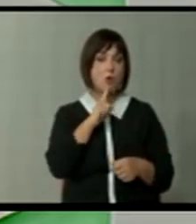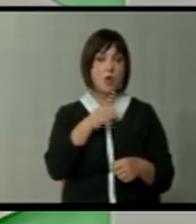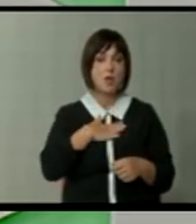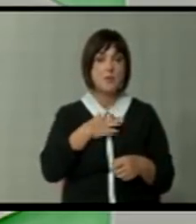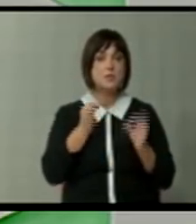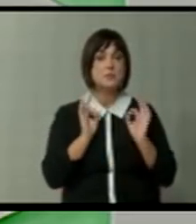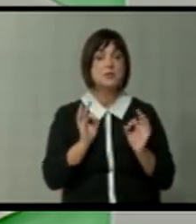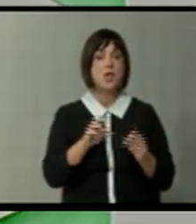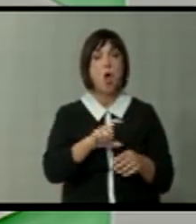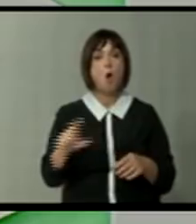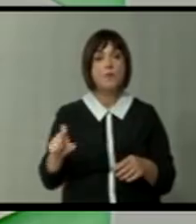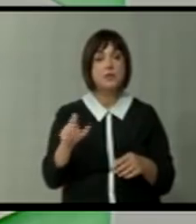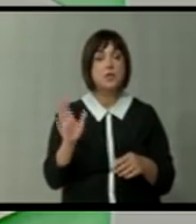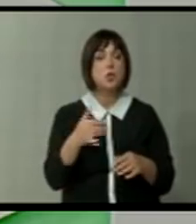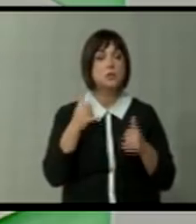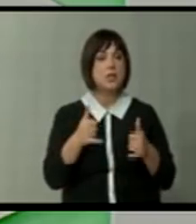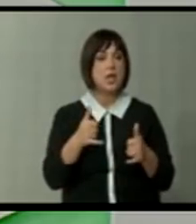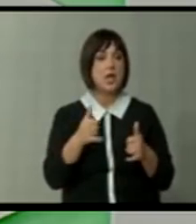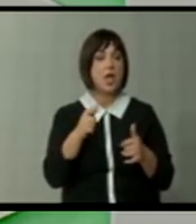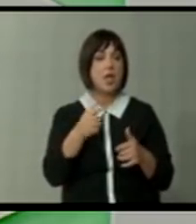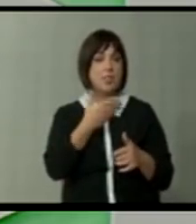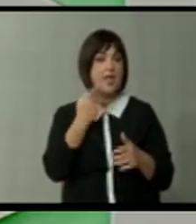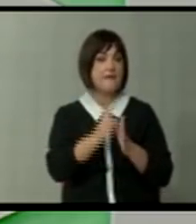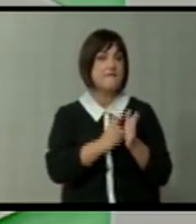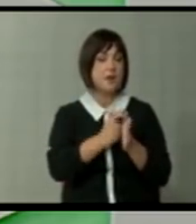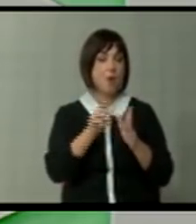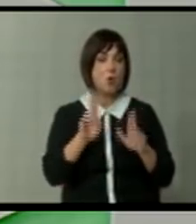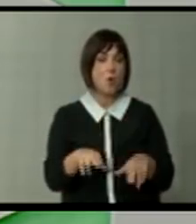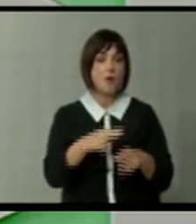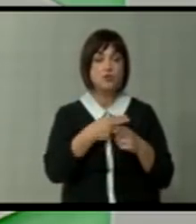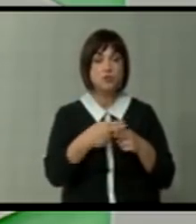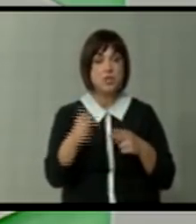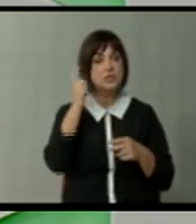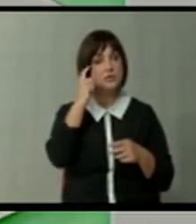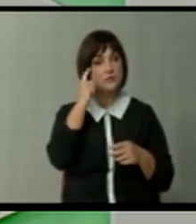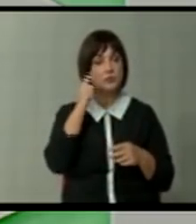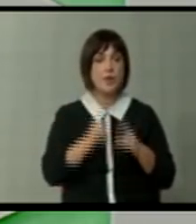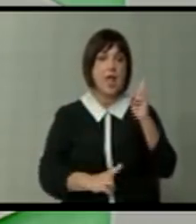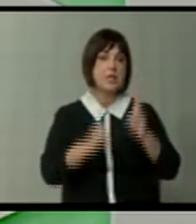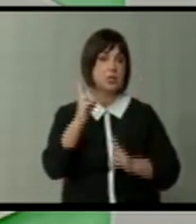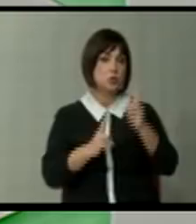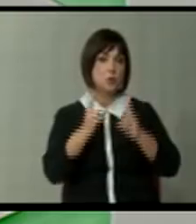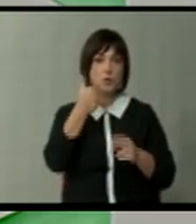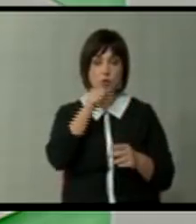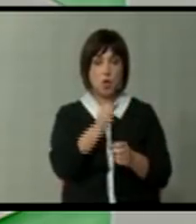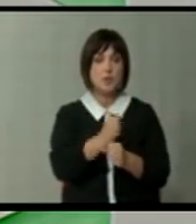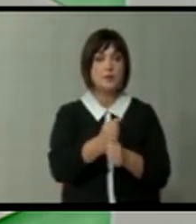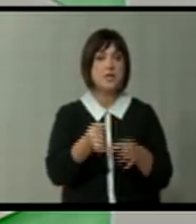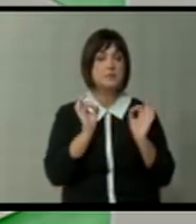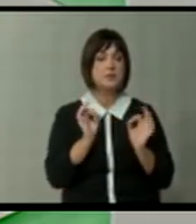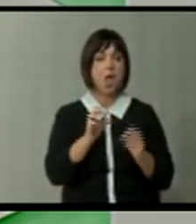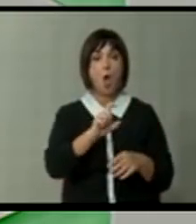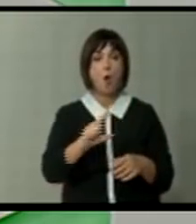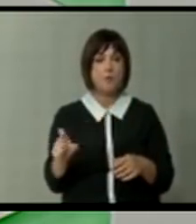со специалното обвинителство. Меѓутоа, сега веројатно не е време кога можеме чисто, свесно, совесно да дискутираме за тоа што направи специалното